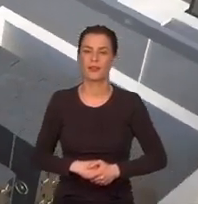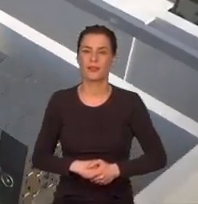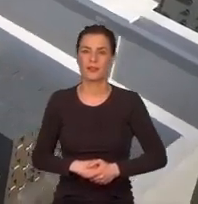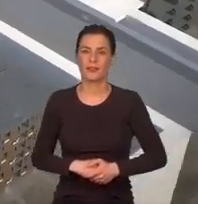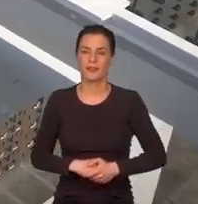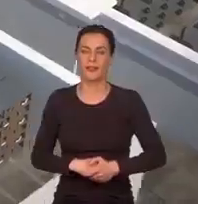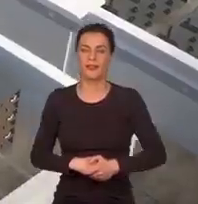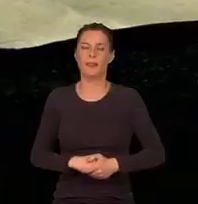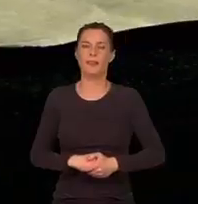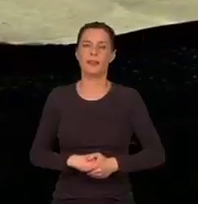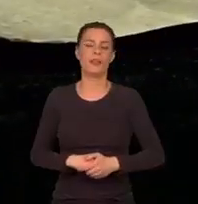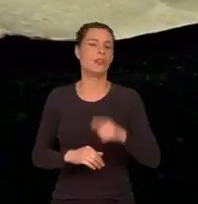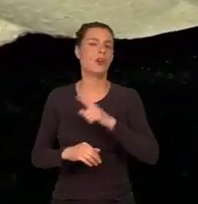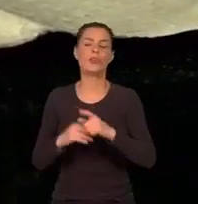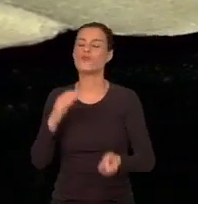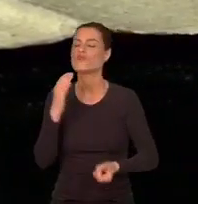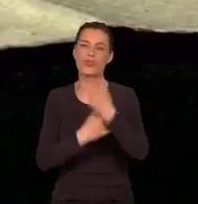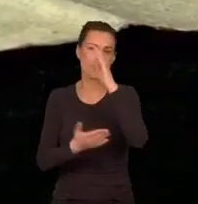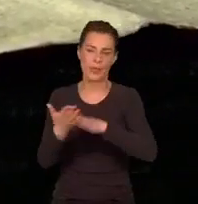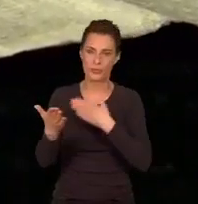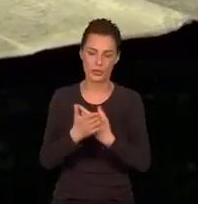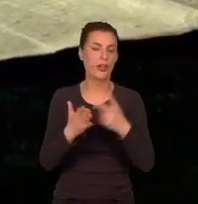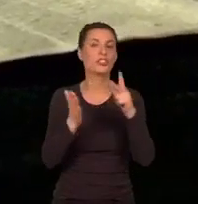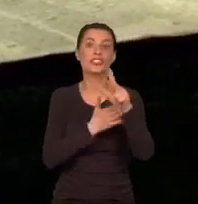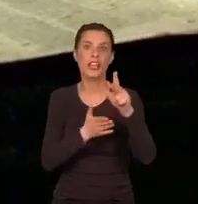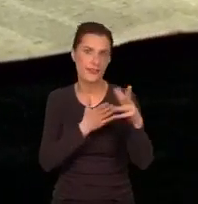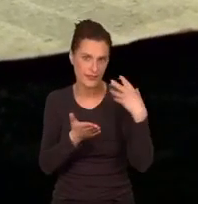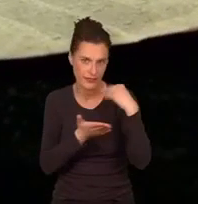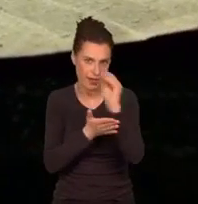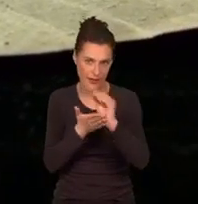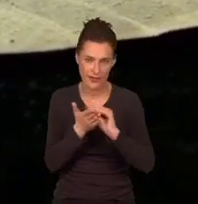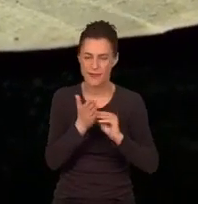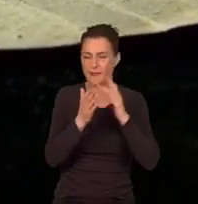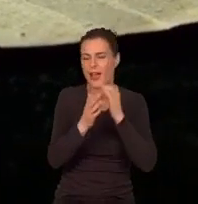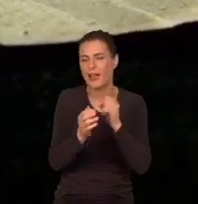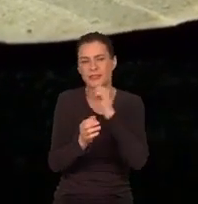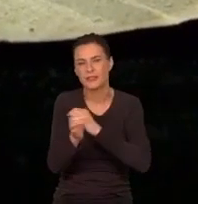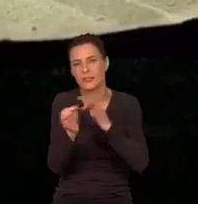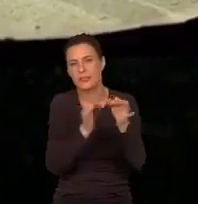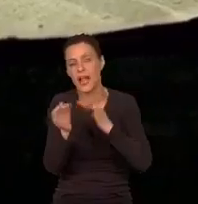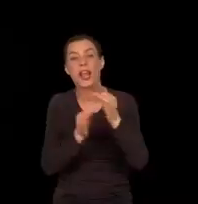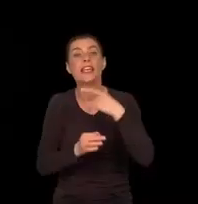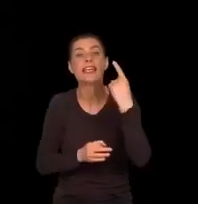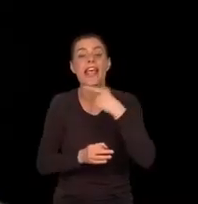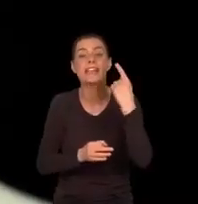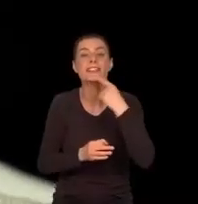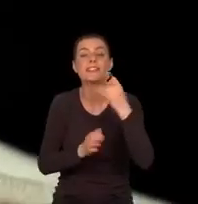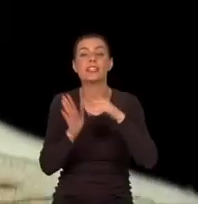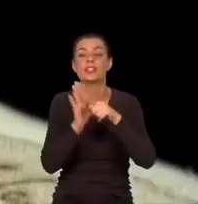Wśród najniezwyklejszych są pochodzące z XIII wieku, jedne z najstarszych w języku mongolskim.